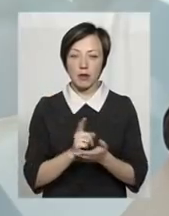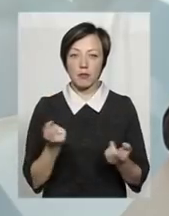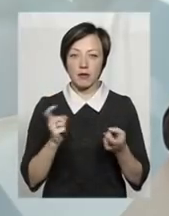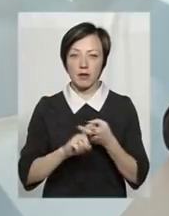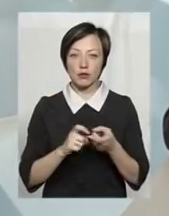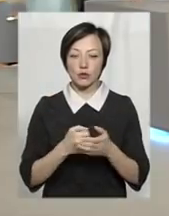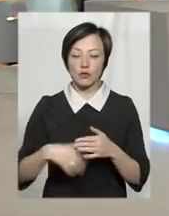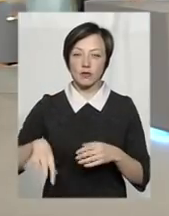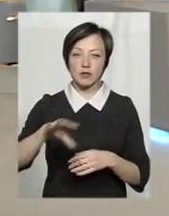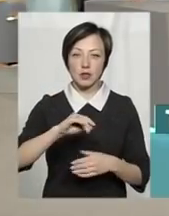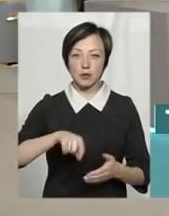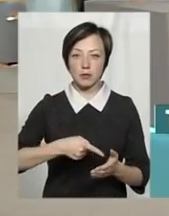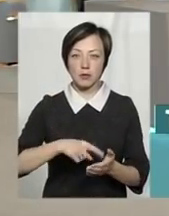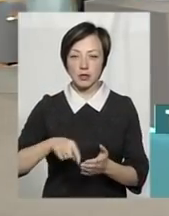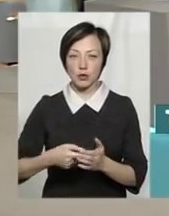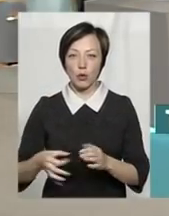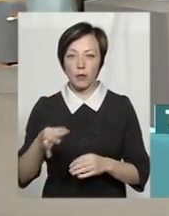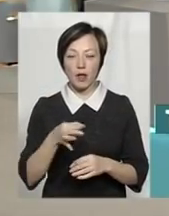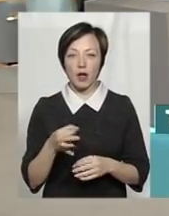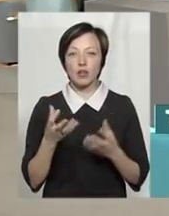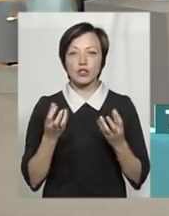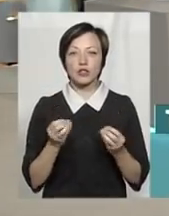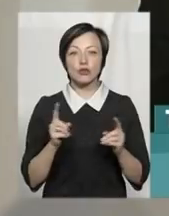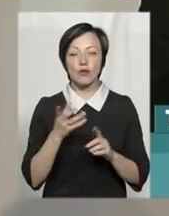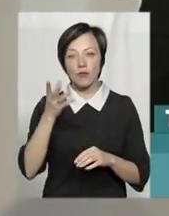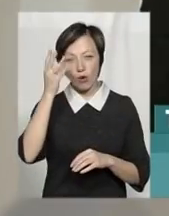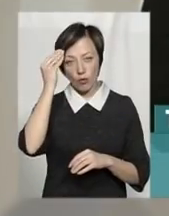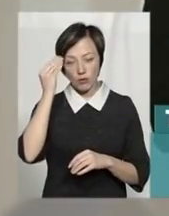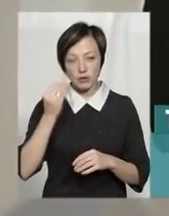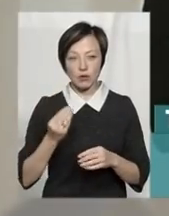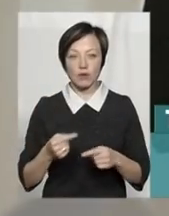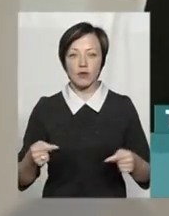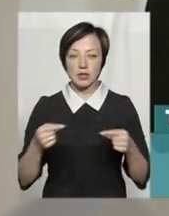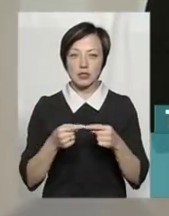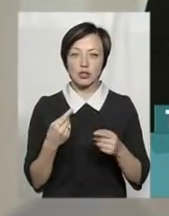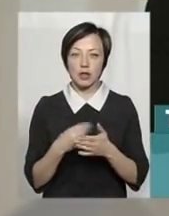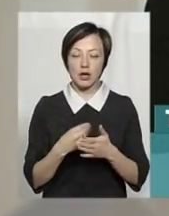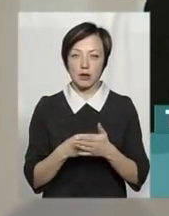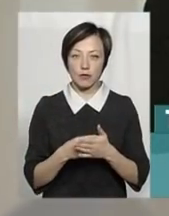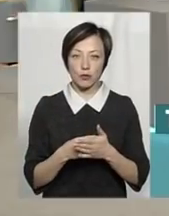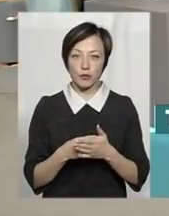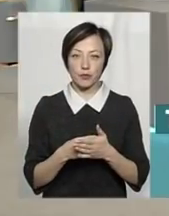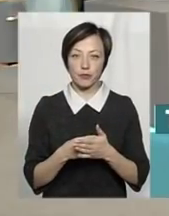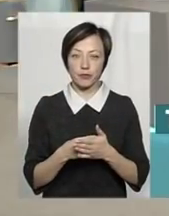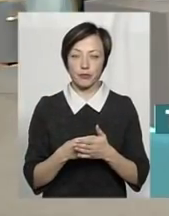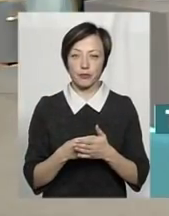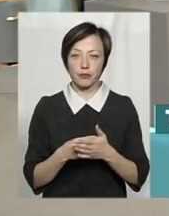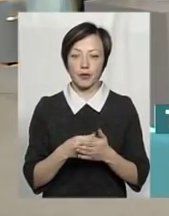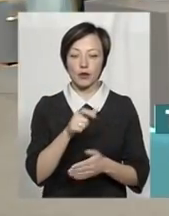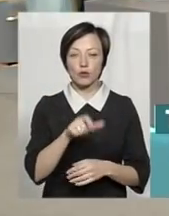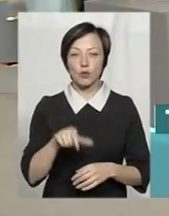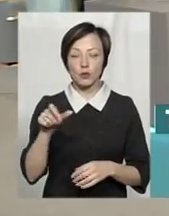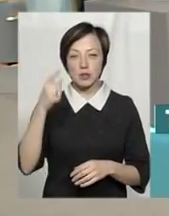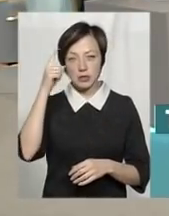до всіх міст області. Ну, а що ще враховується у визначенні тарифу? Щоб люди просто знали.